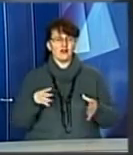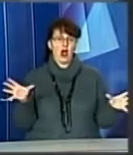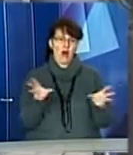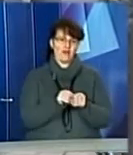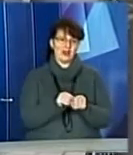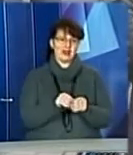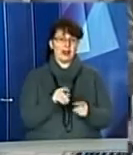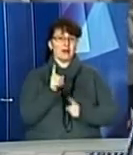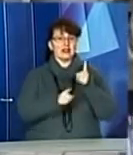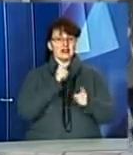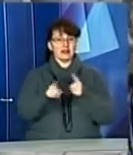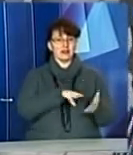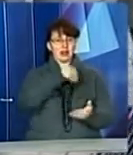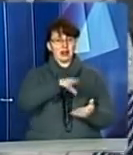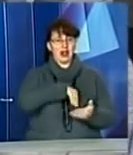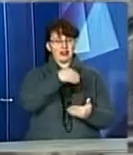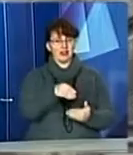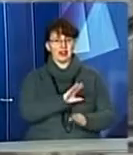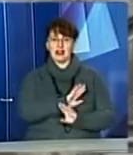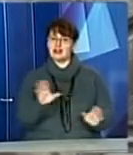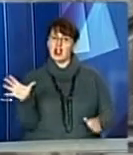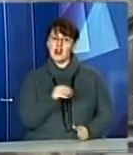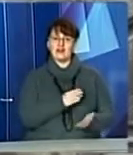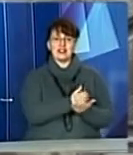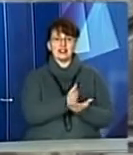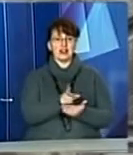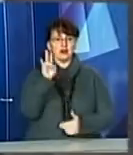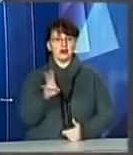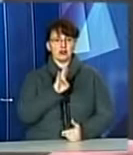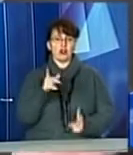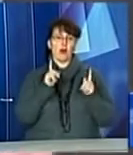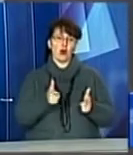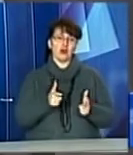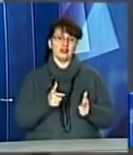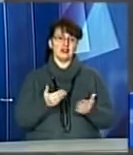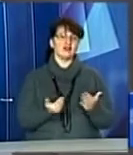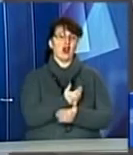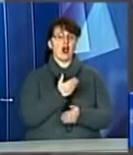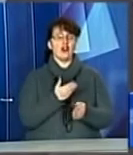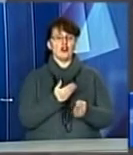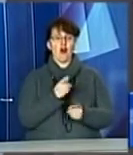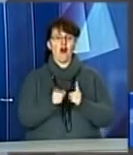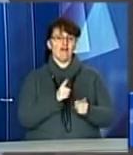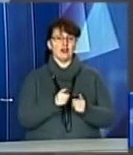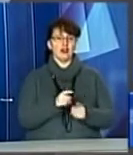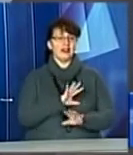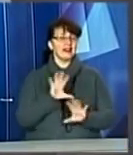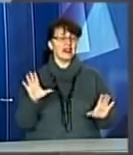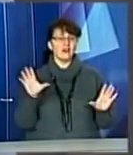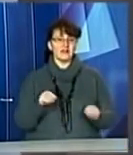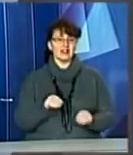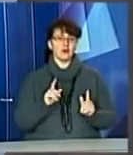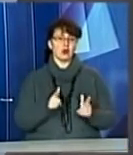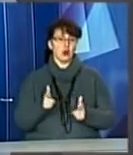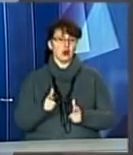Юліанського на Григоріанський не всі конфесії погодились на нововведення. Відбулася зміна календаря, яка була прийнята на Заході в